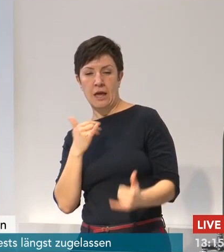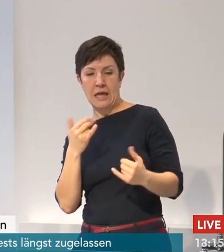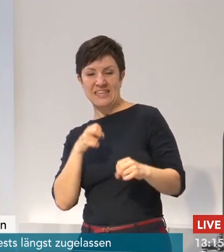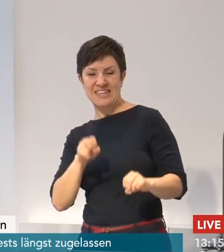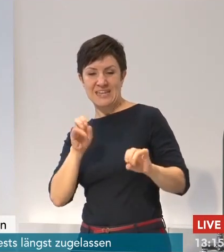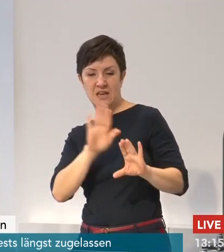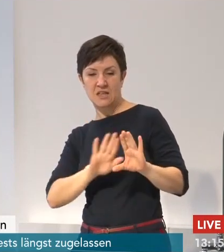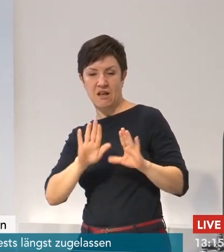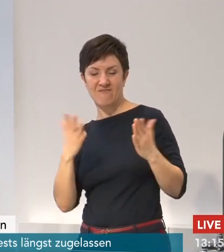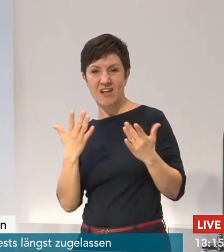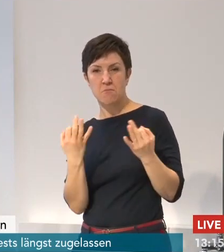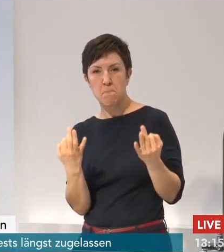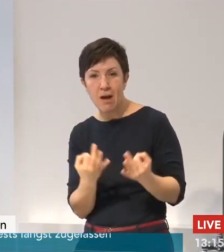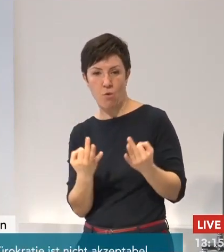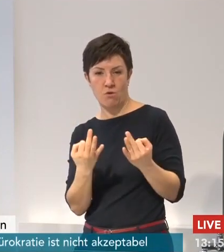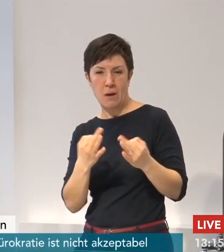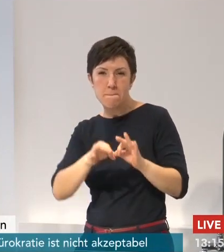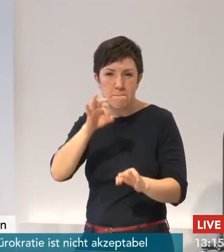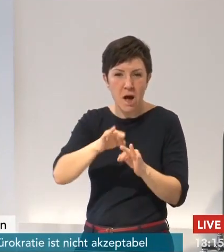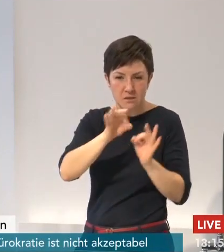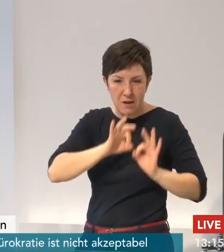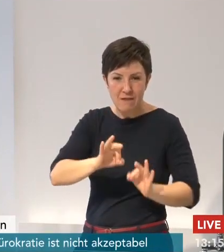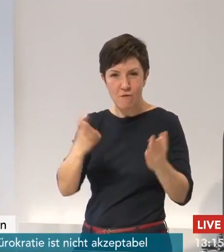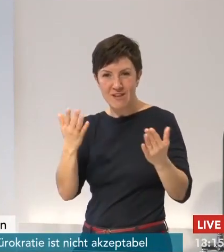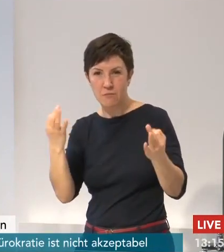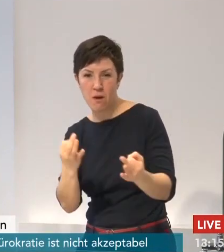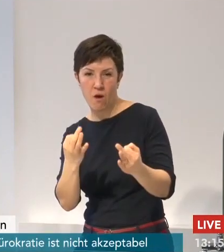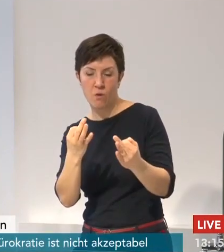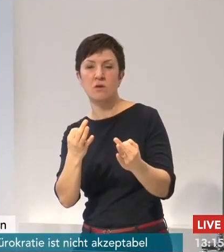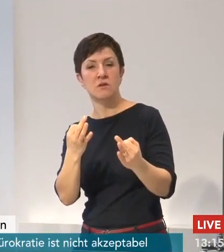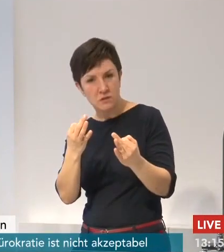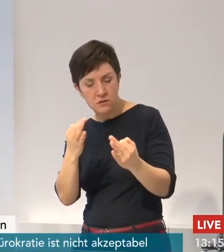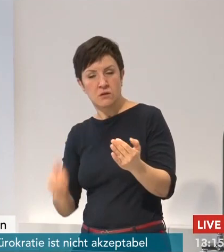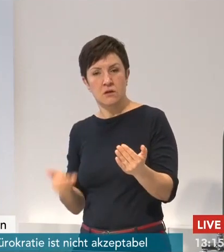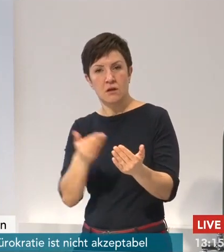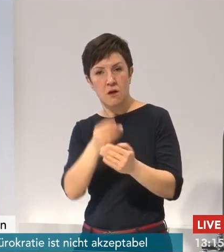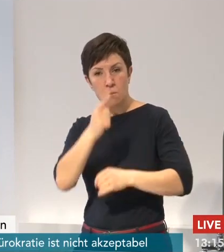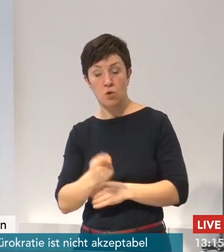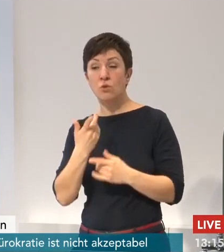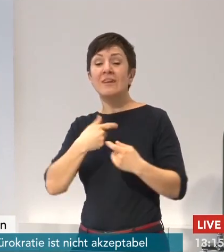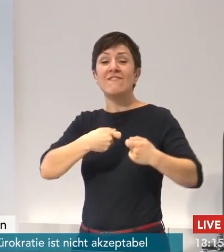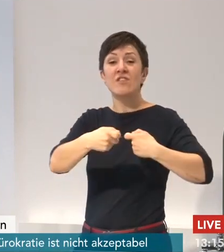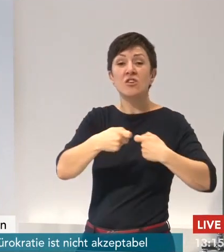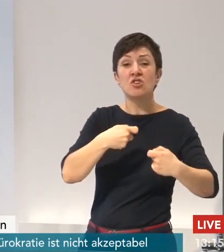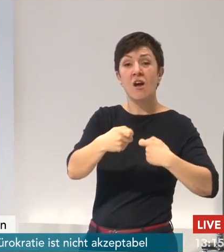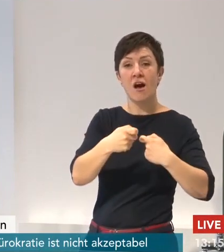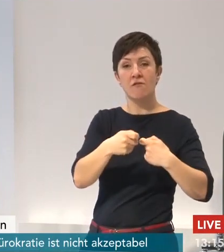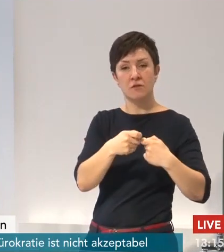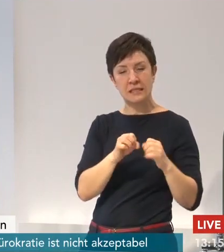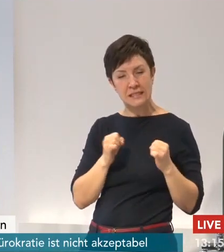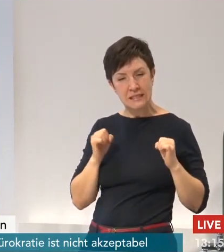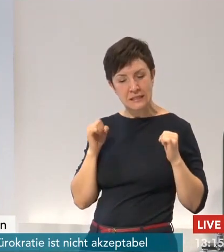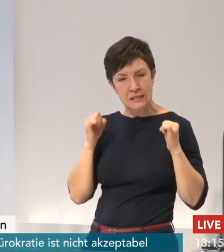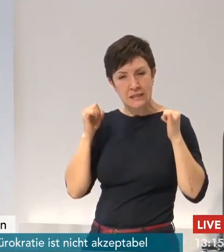müssen. Deshalb wollen wir neben dem wirtschaftlichen Klima, in dem unsere Betriebe dann schnell wieder Fahrt aufnehmen können, natürlich auch mit